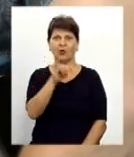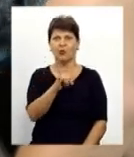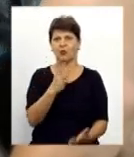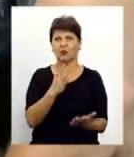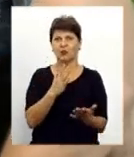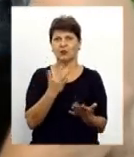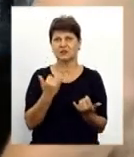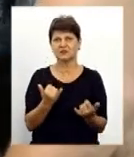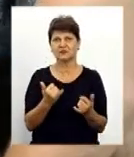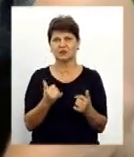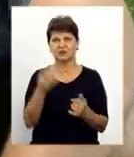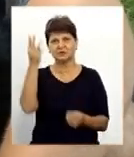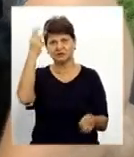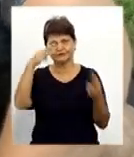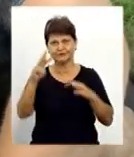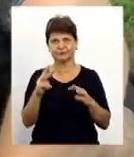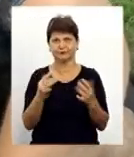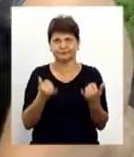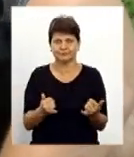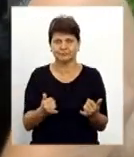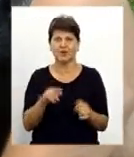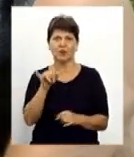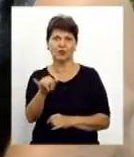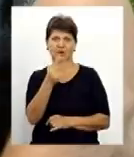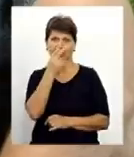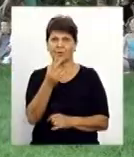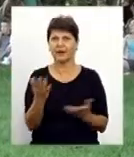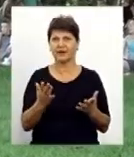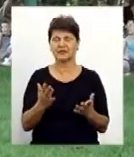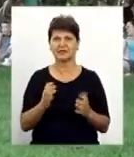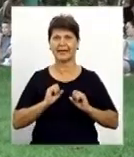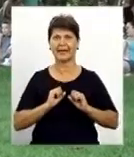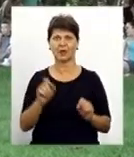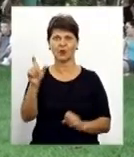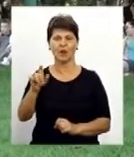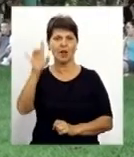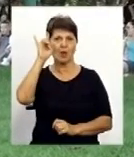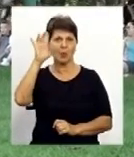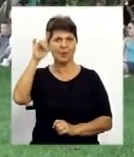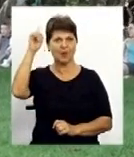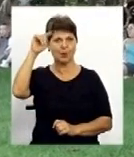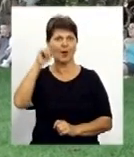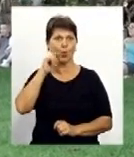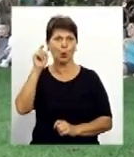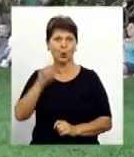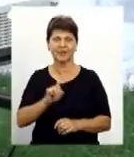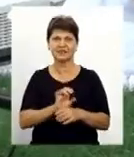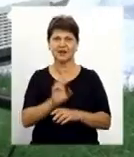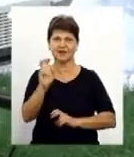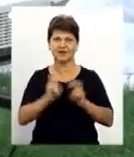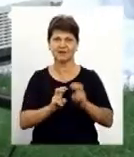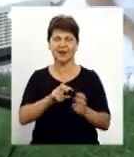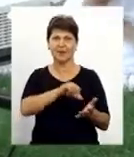сьогодні, вони більш сучасніші і вони в них бачать якихось героїв. Аби популяризувати мультфільми українського виробництва,